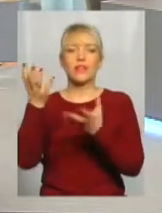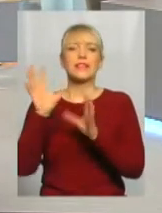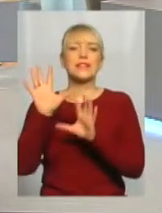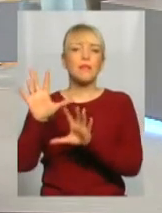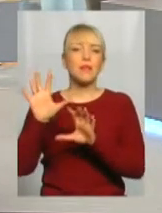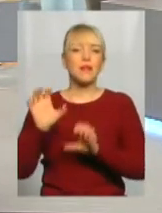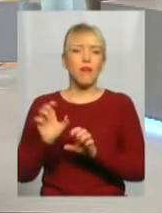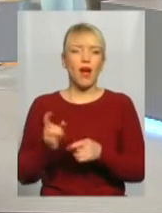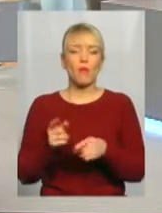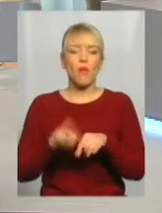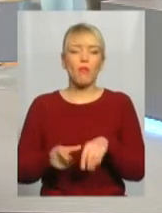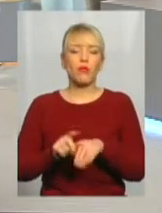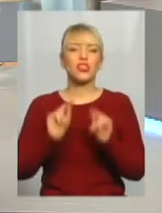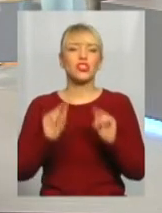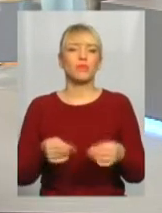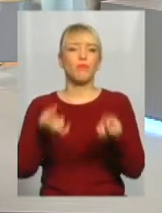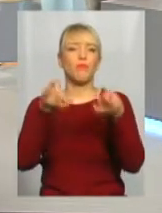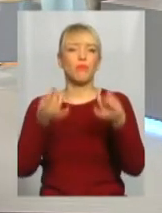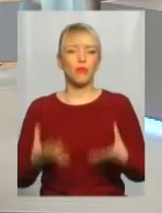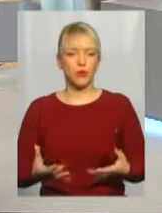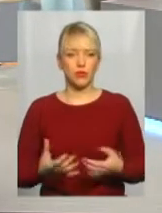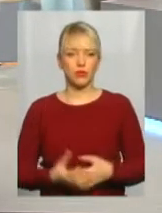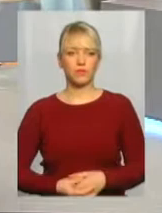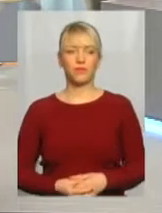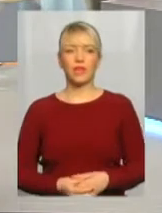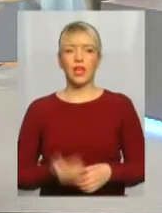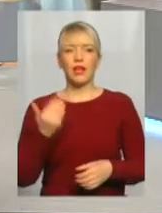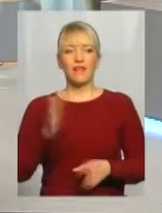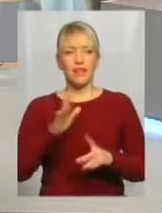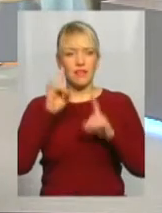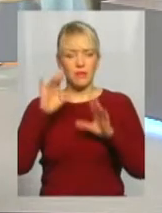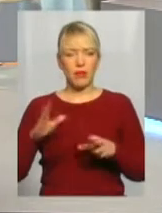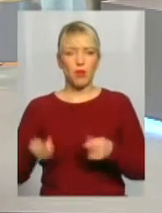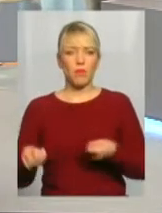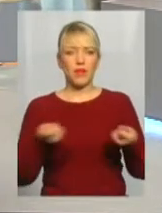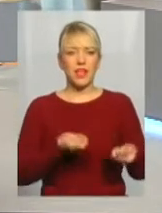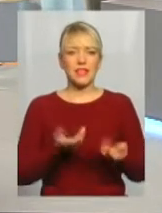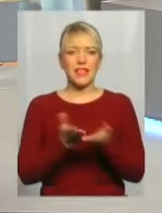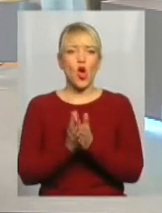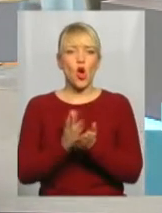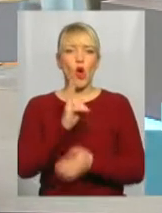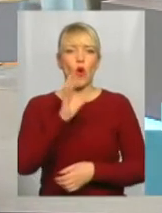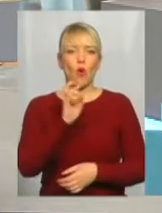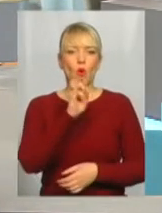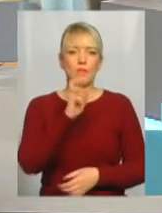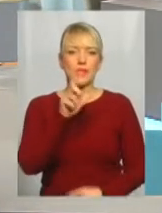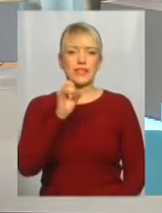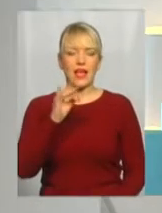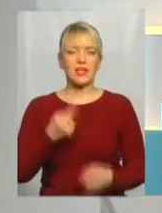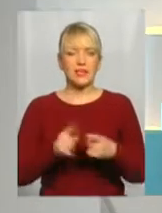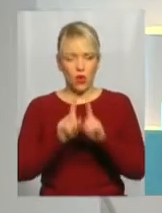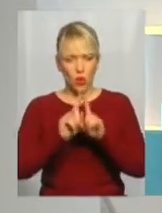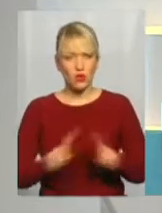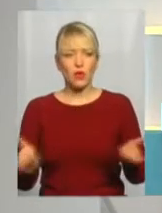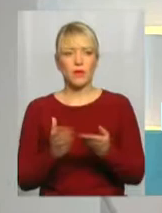Це неправильно. Зою Олександровно, ви не випадково принесли із собою кобзарі. Це, напевно, якісь особливі примірники. Так, це